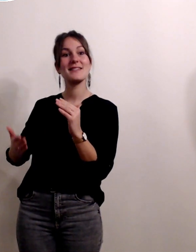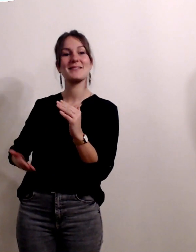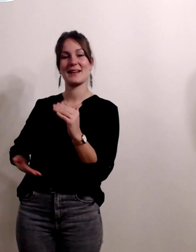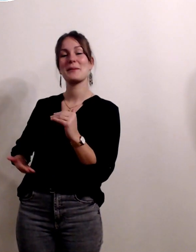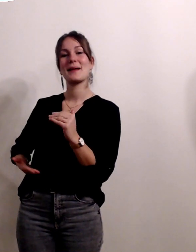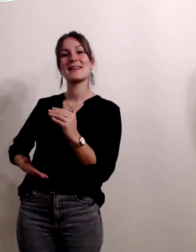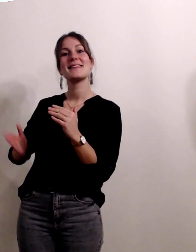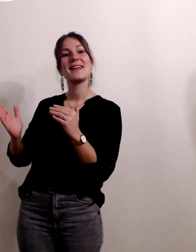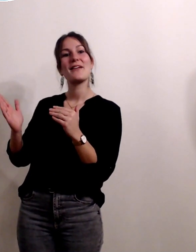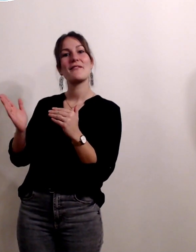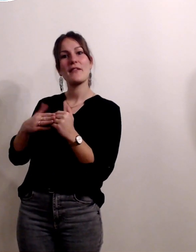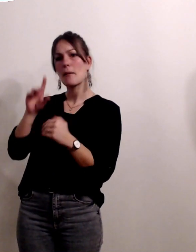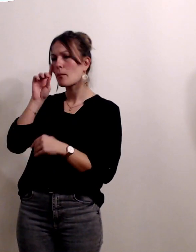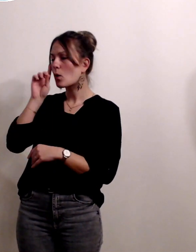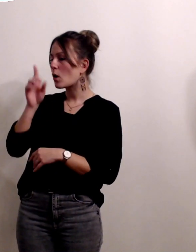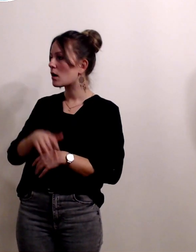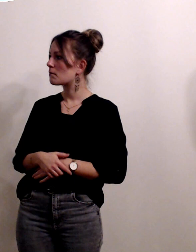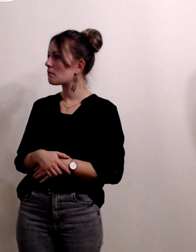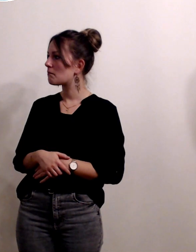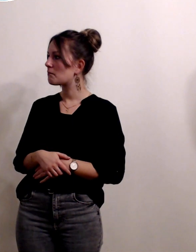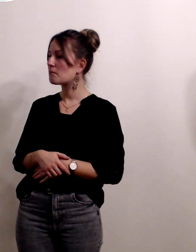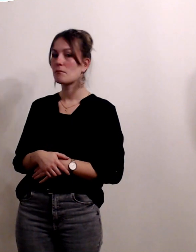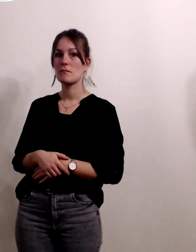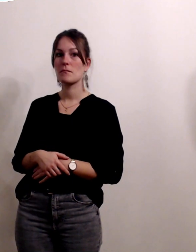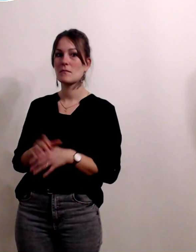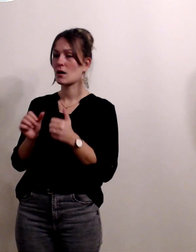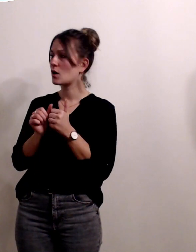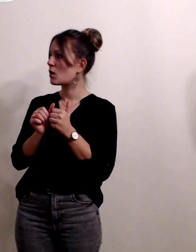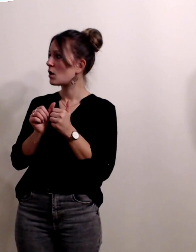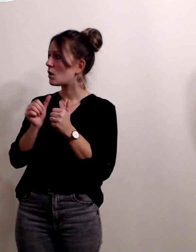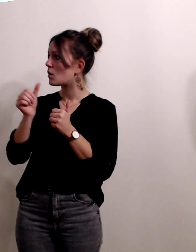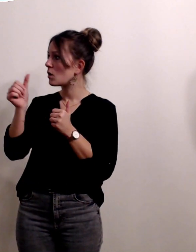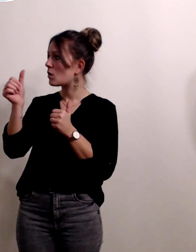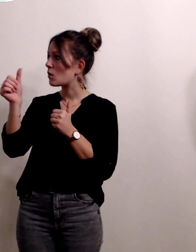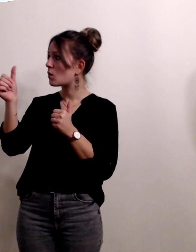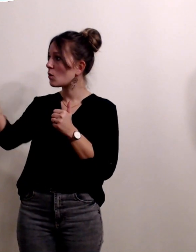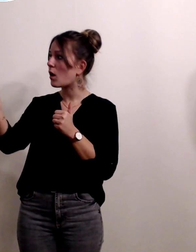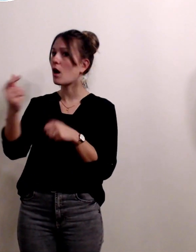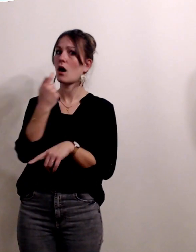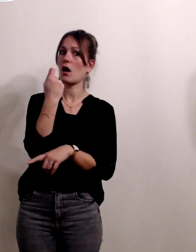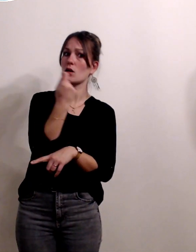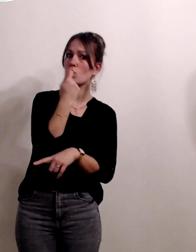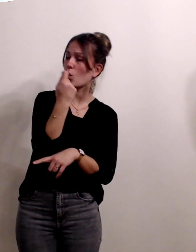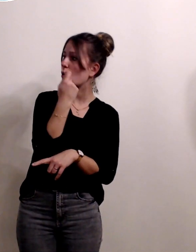maternité pourquoi ça fait loin quand même pour ramener à tour